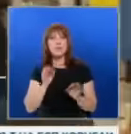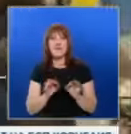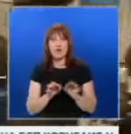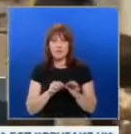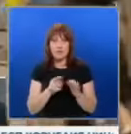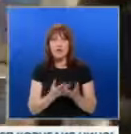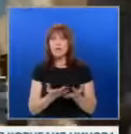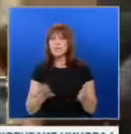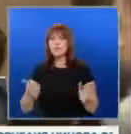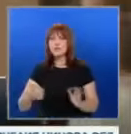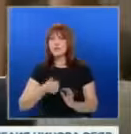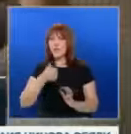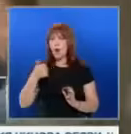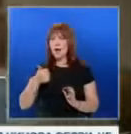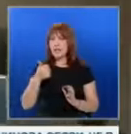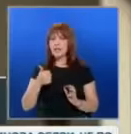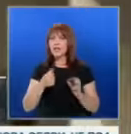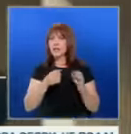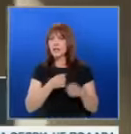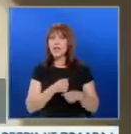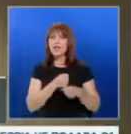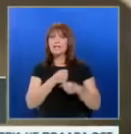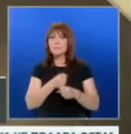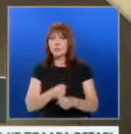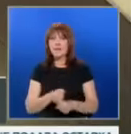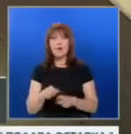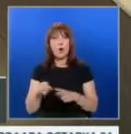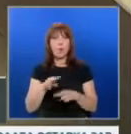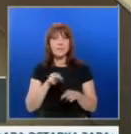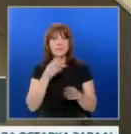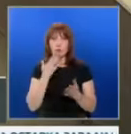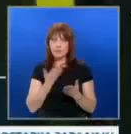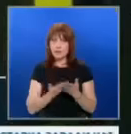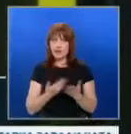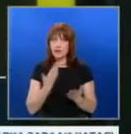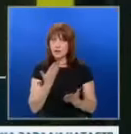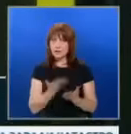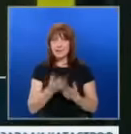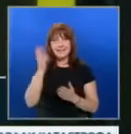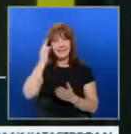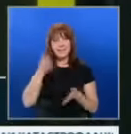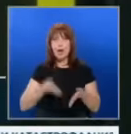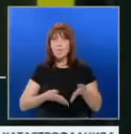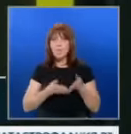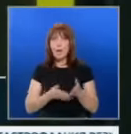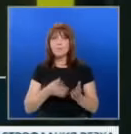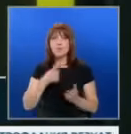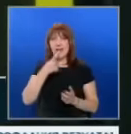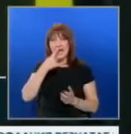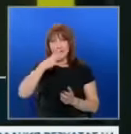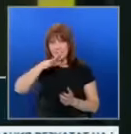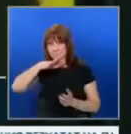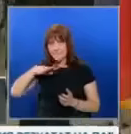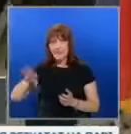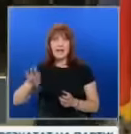Фондър Лаян, множество лидери и дипломати. От комисията обещаха да предоставят на Киев помощ на стойност 1 милиарда и